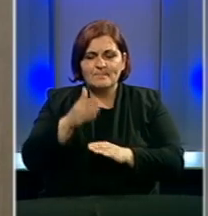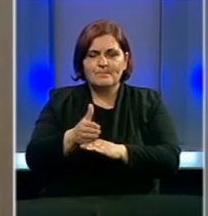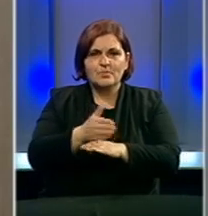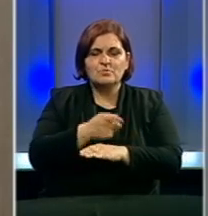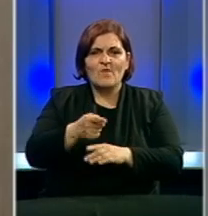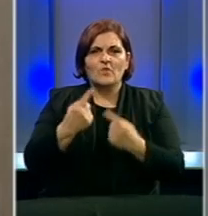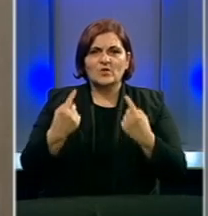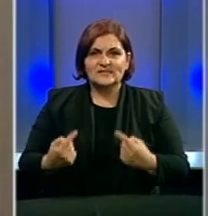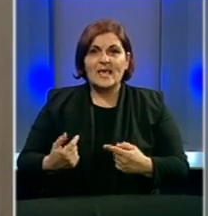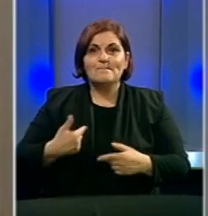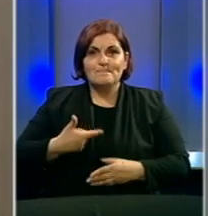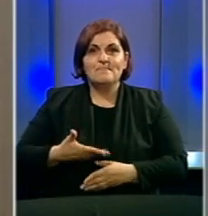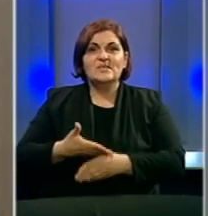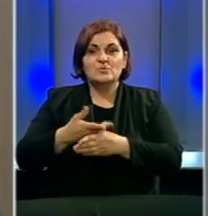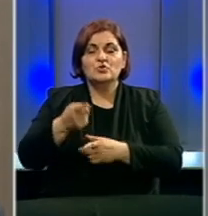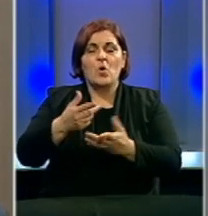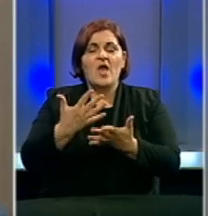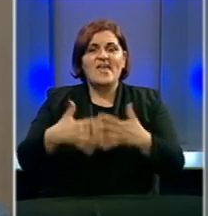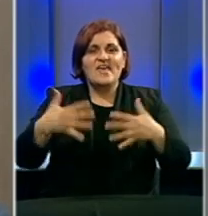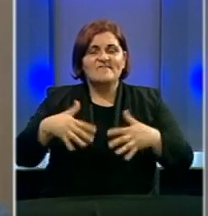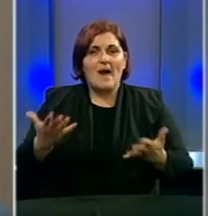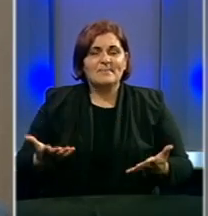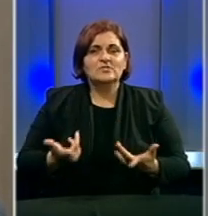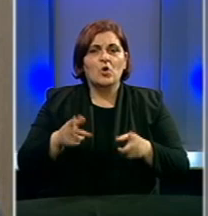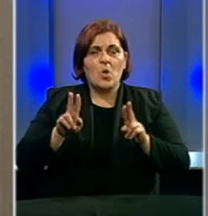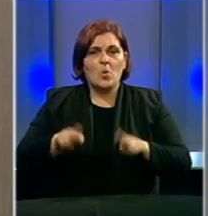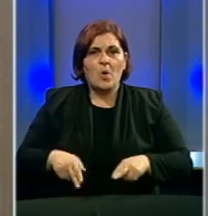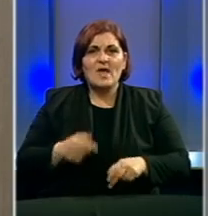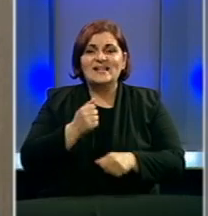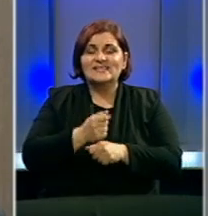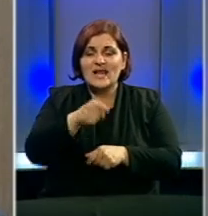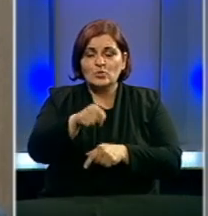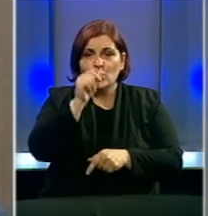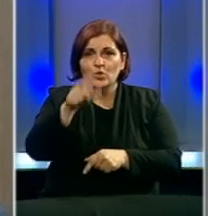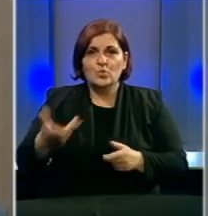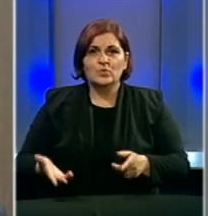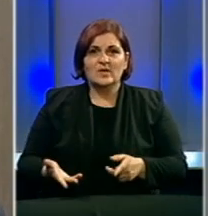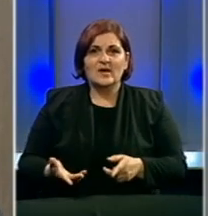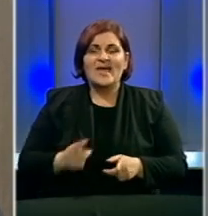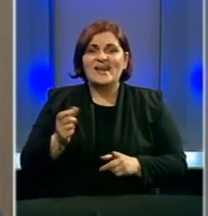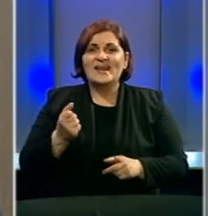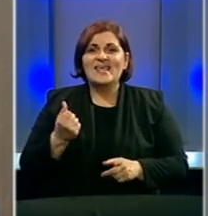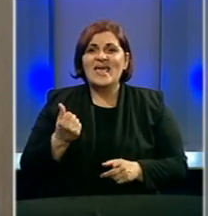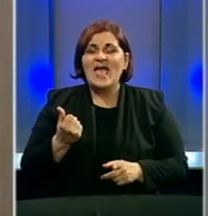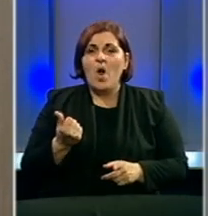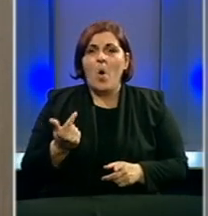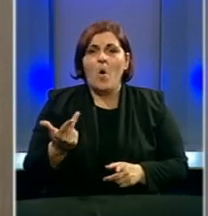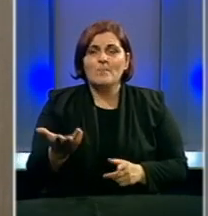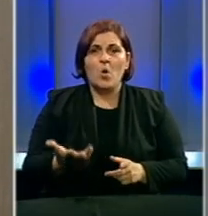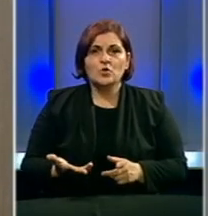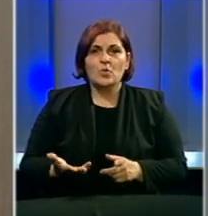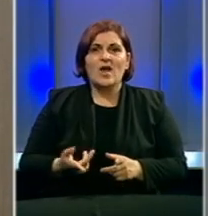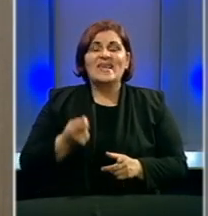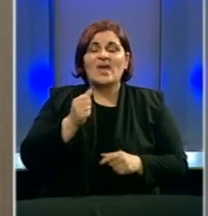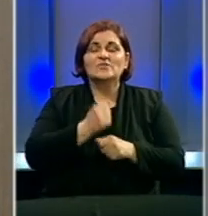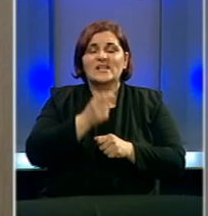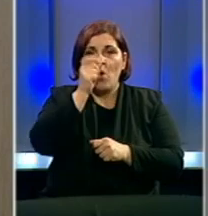ovo stanje. Naravno da ćemo pomoći i toj fabrici, onako kako možemo, to se radi o ljudima. To se ne radi o brojici 23, nego se radi